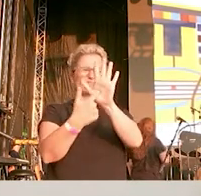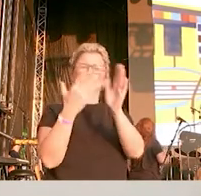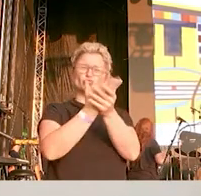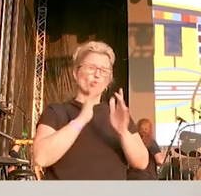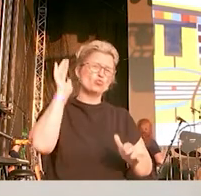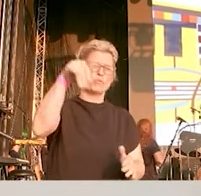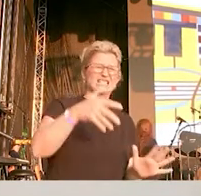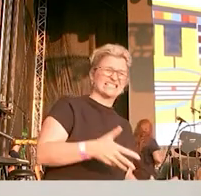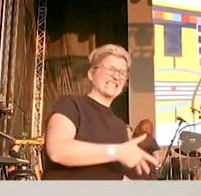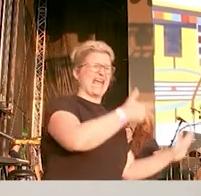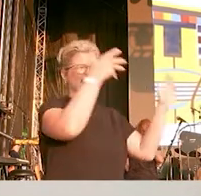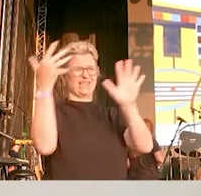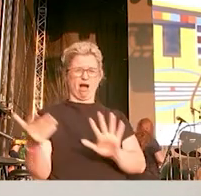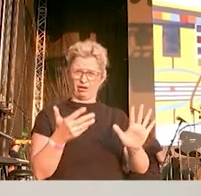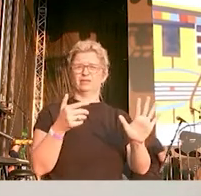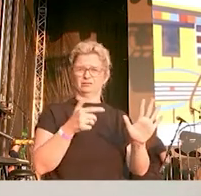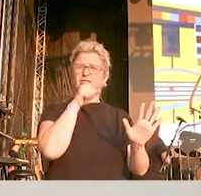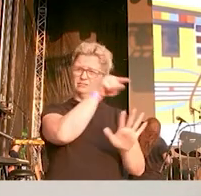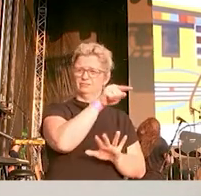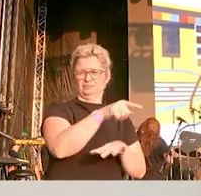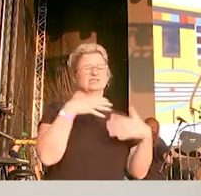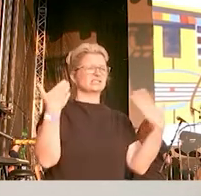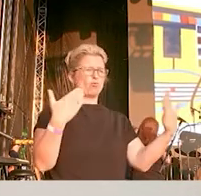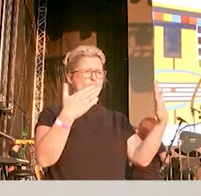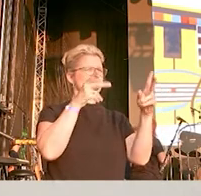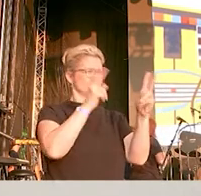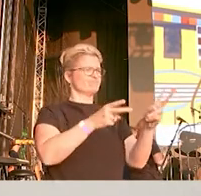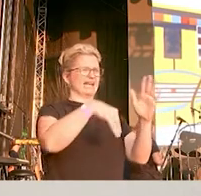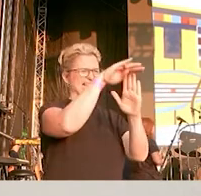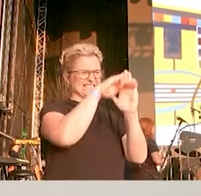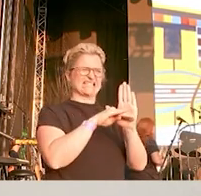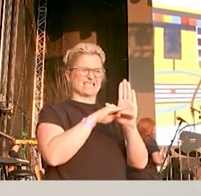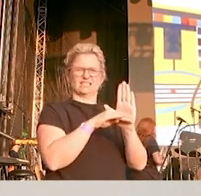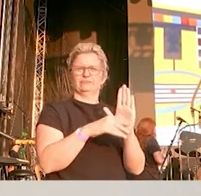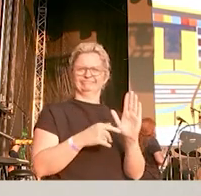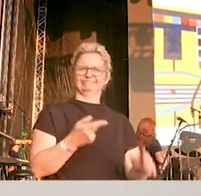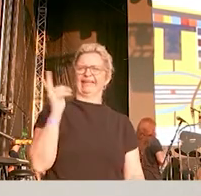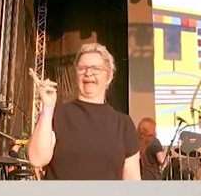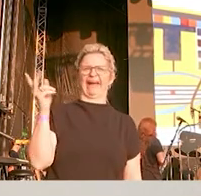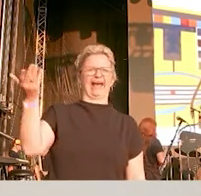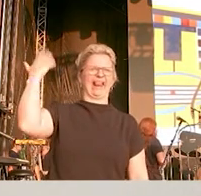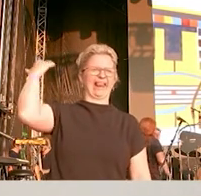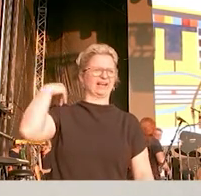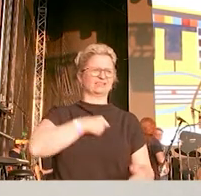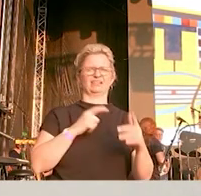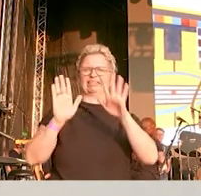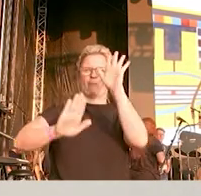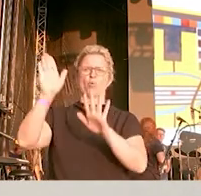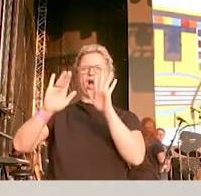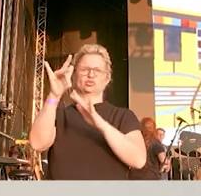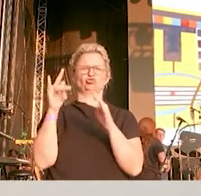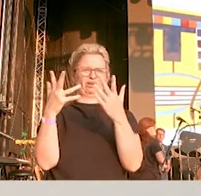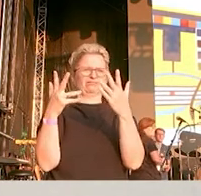und damit quasi dieses Gesetz, was ja ein Relikt ist und eigentlich in der demokratischen Gesellschaft nicht gehört,